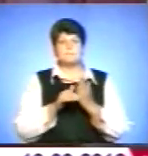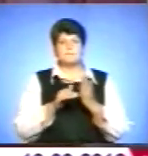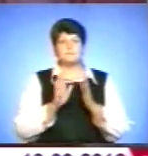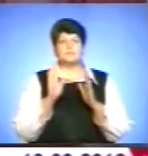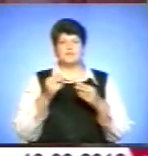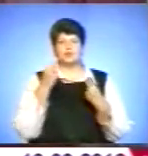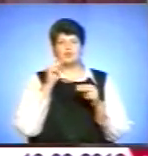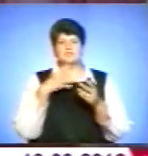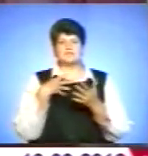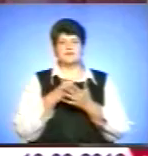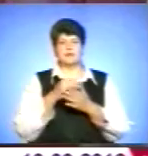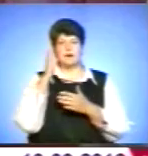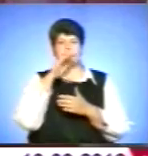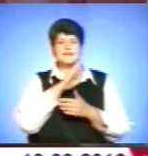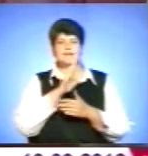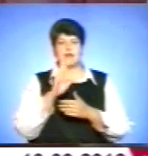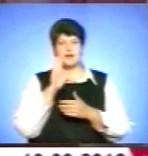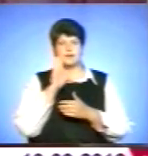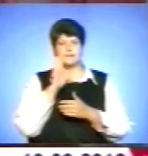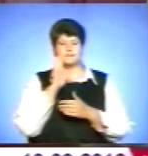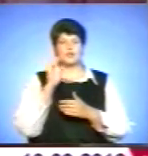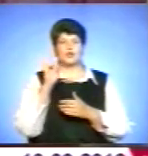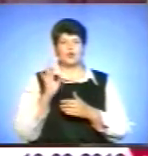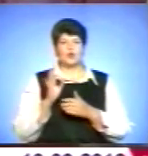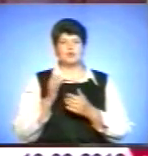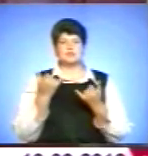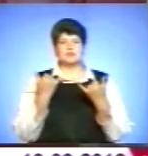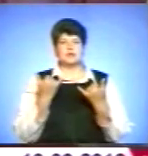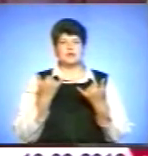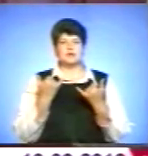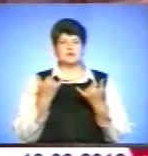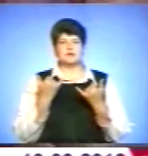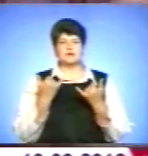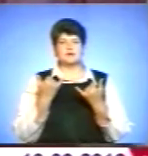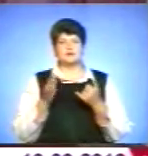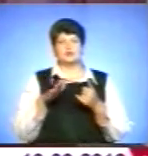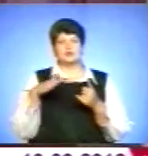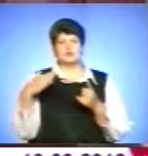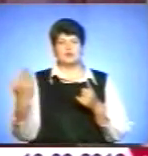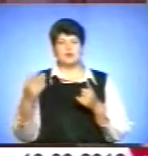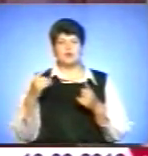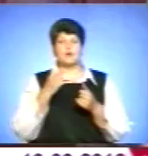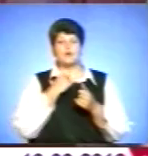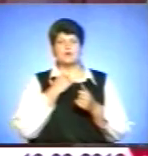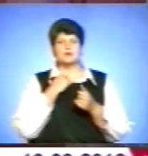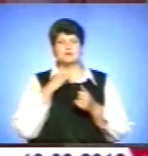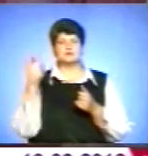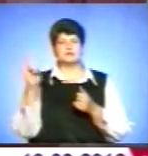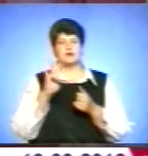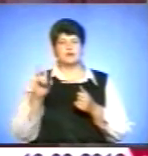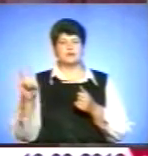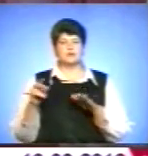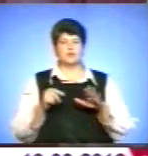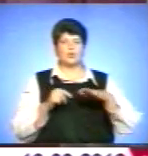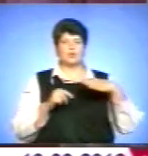своїх родителів. Але зараз конфлікт, віте. С однією, вона голос церкви, в іншій